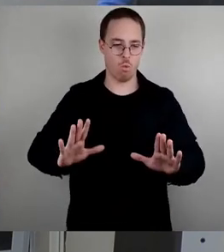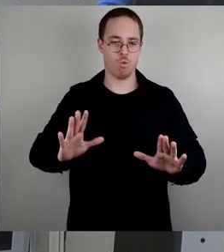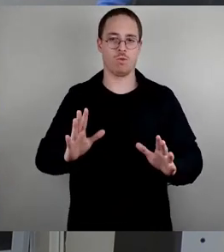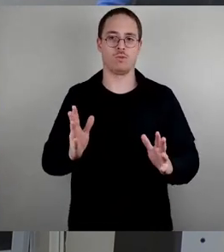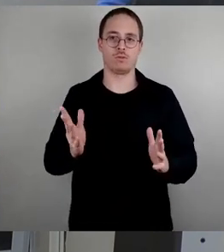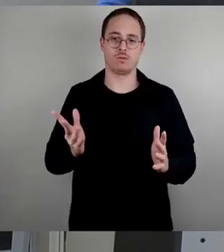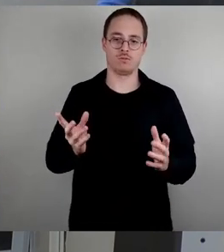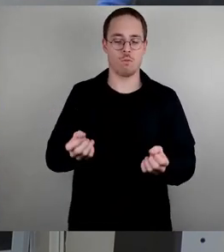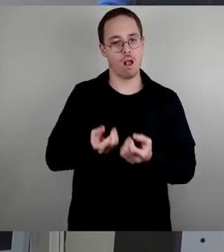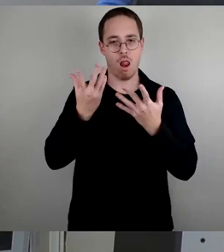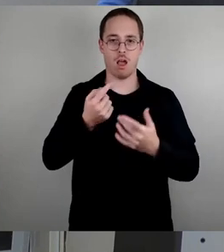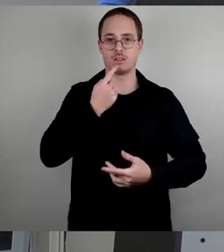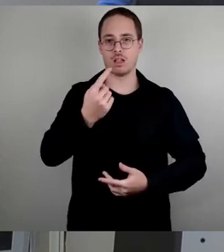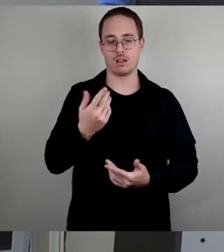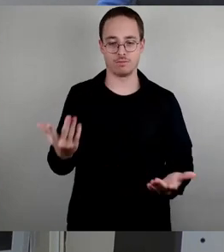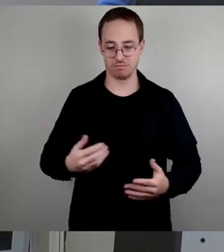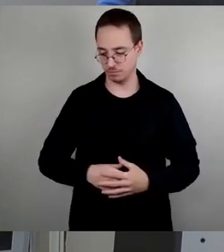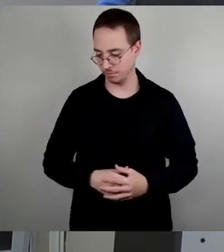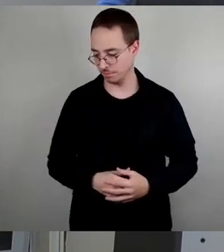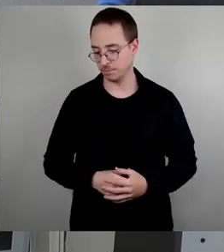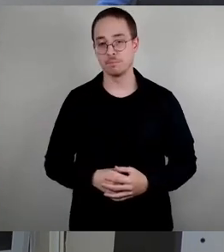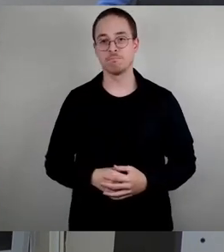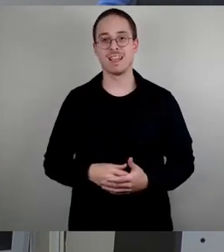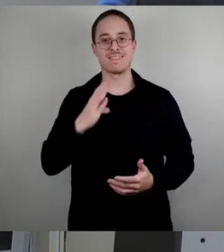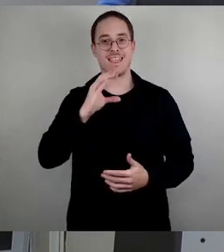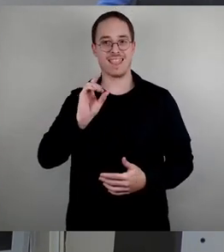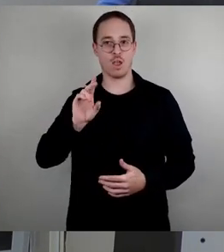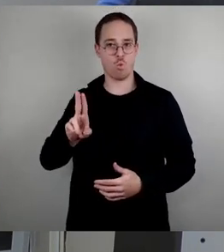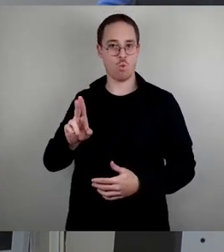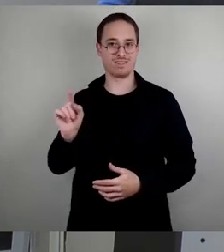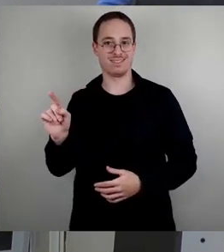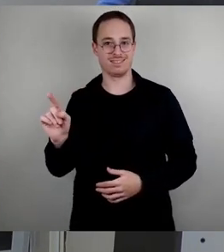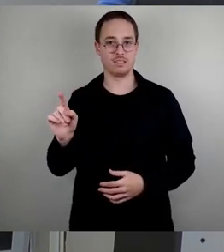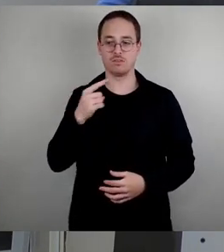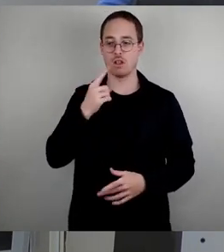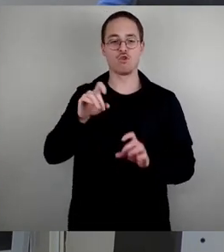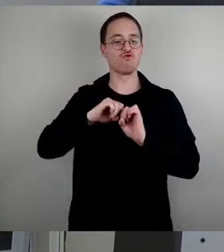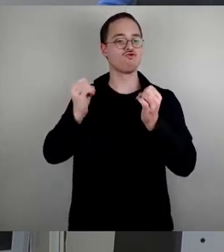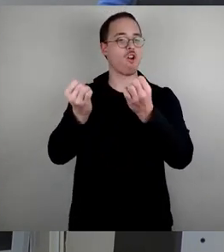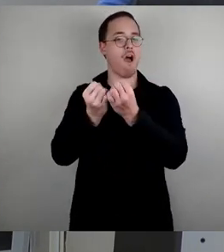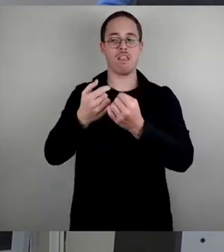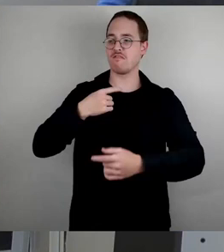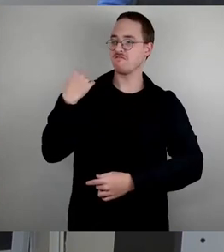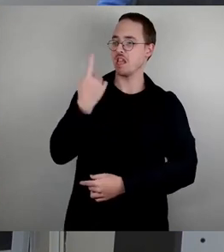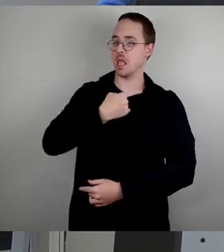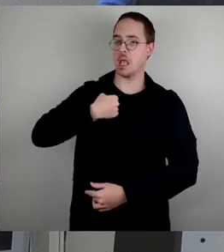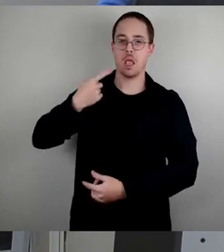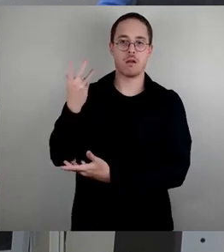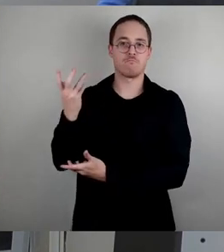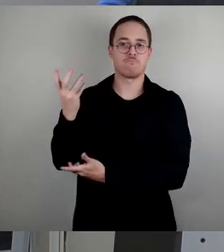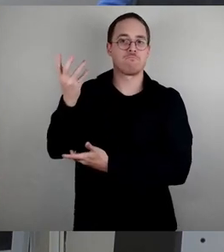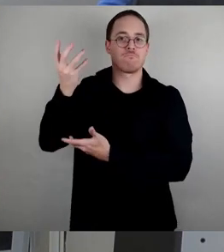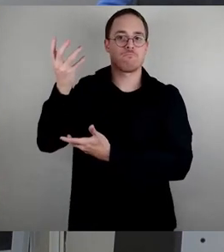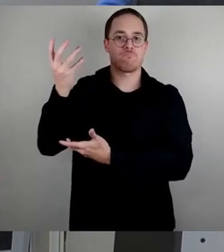Die CDU, die sich ja als die staatstragende Partei, als die sachlich orientierte